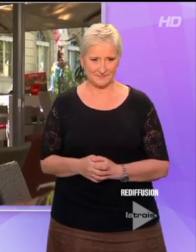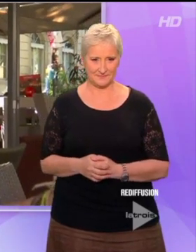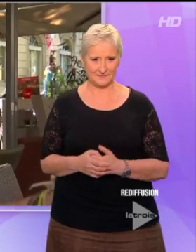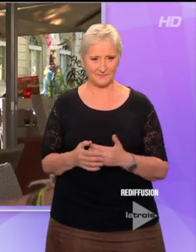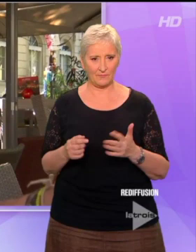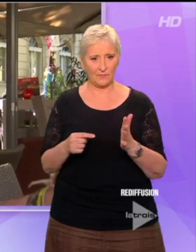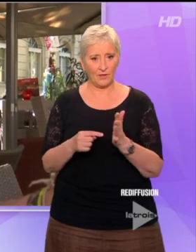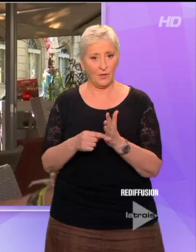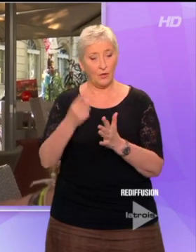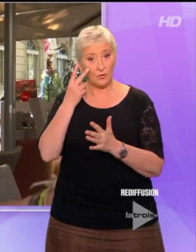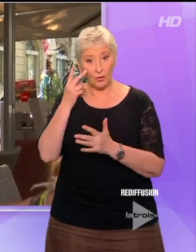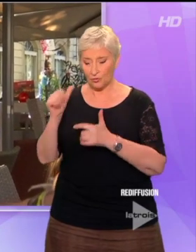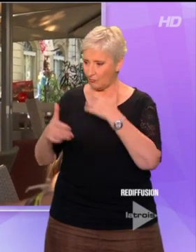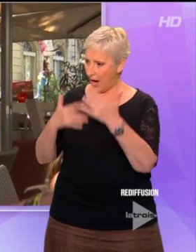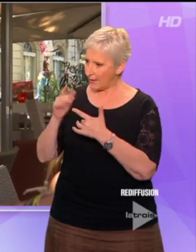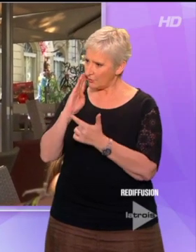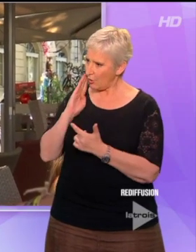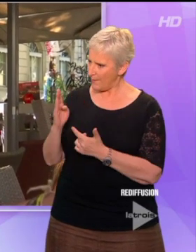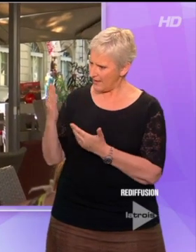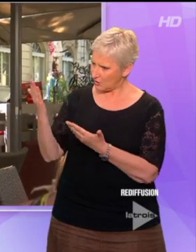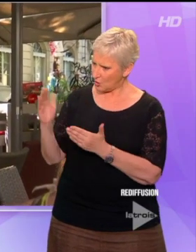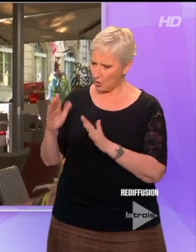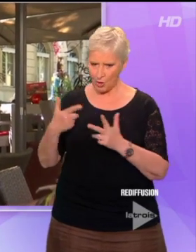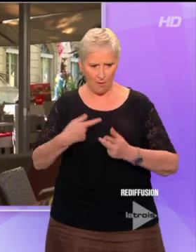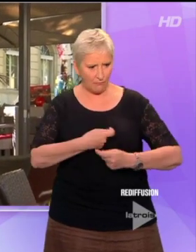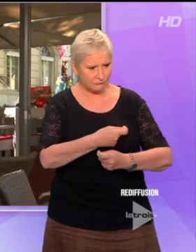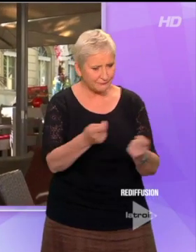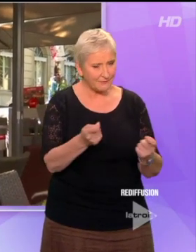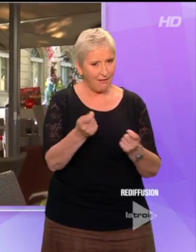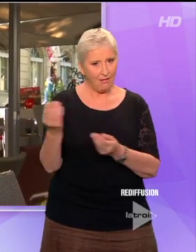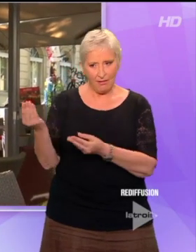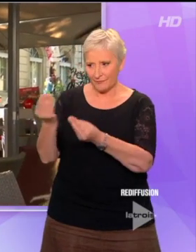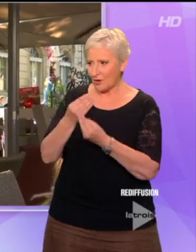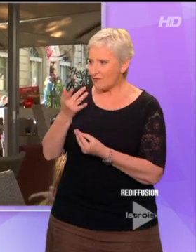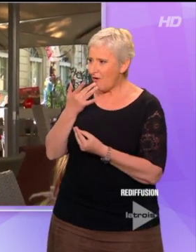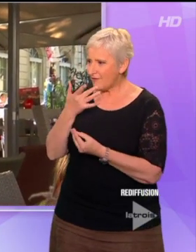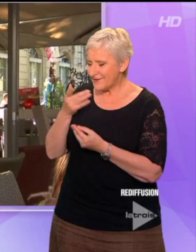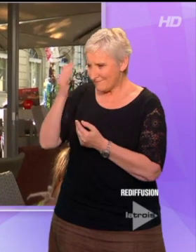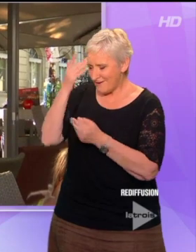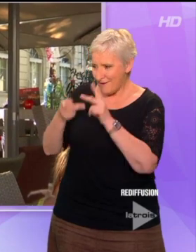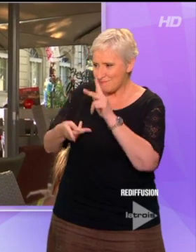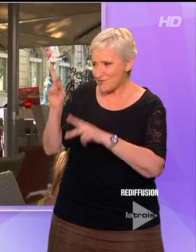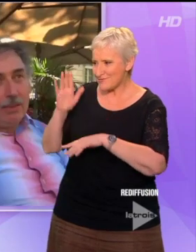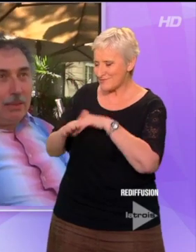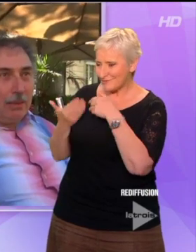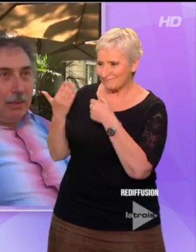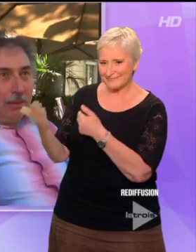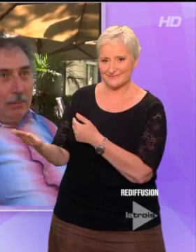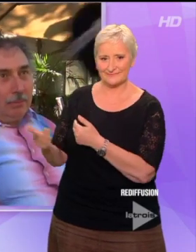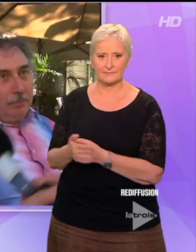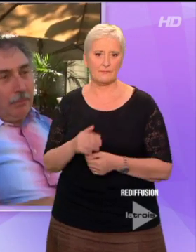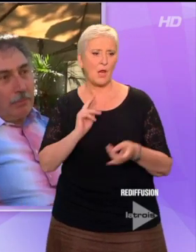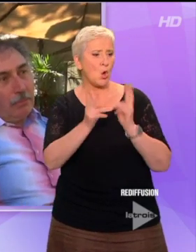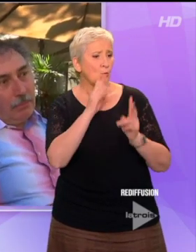tractage de votre acteur belge, en fait, on a envie d'en connaître un peu plus. C'est quoi l